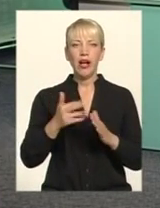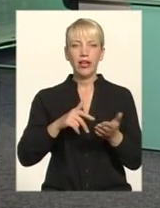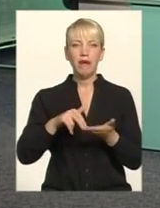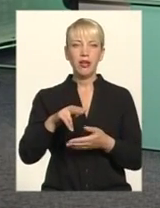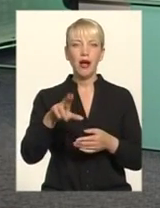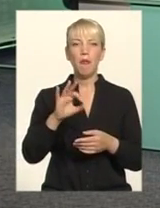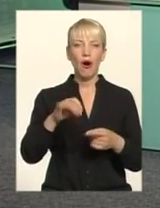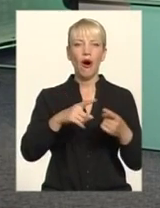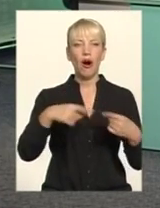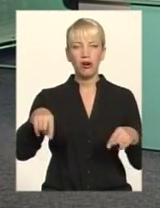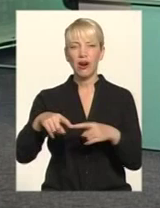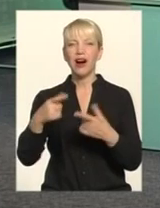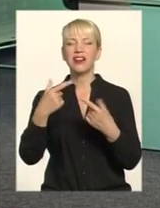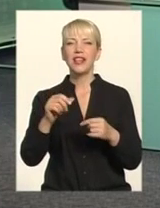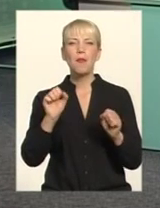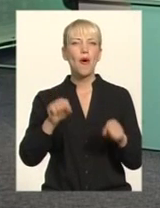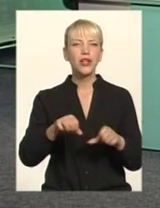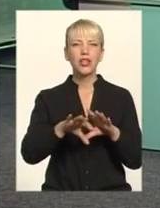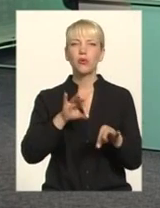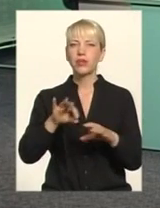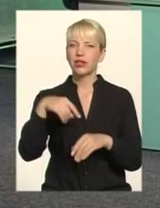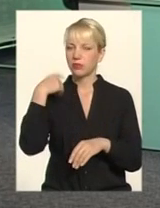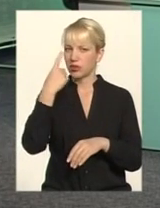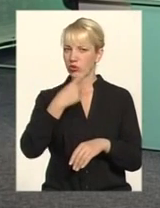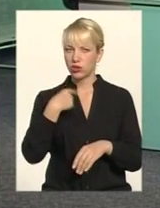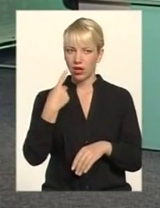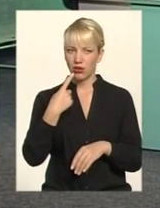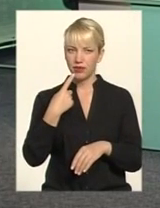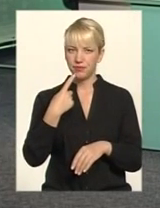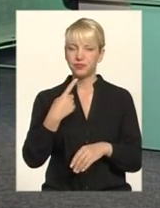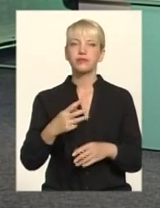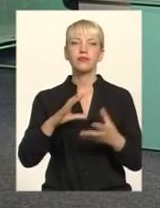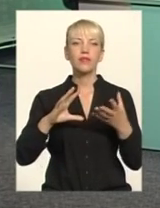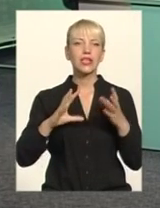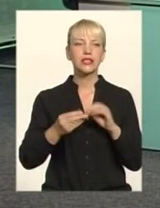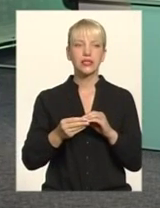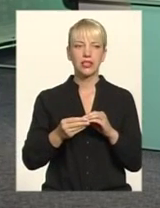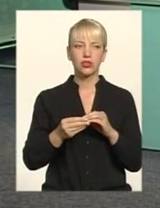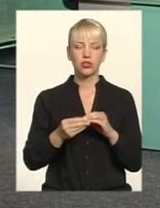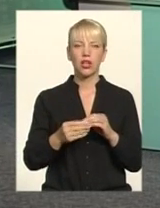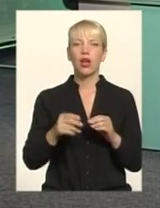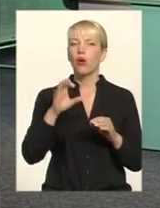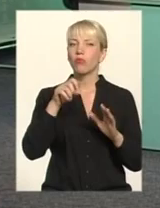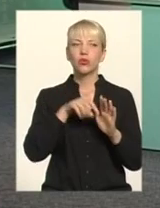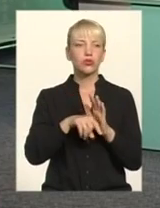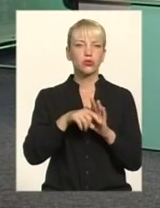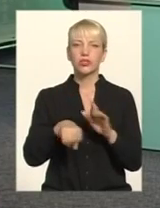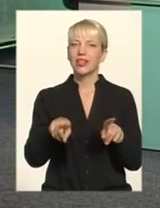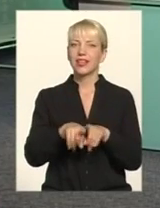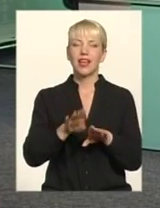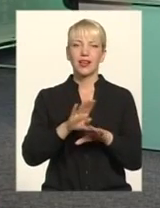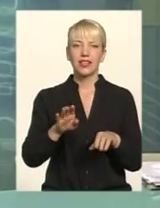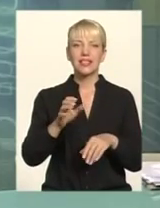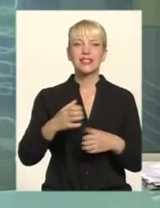люди могли вибирати, персоналі вибирали Зрештою, не дуже-то люди вникали Тобто, по суті, не такий страшний той